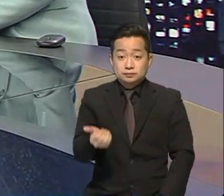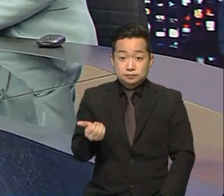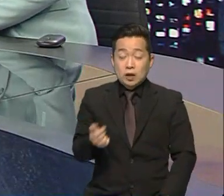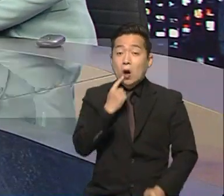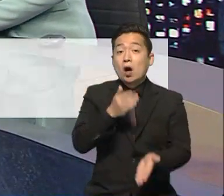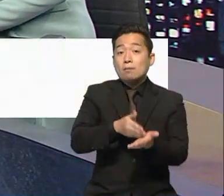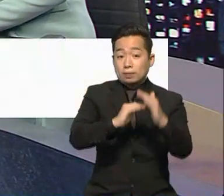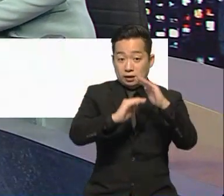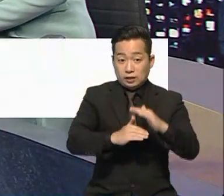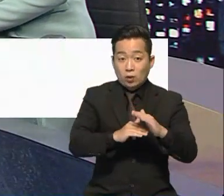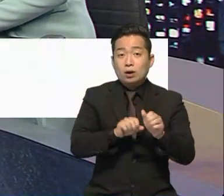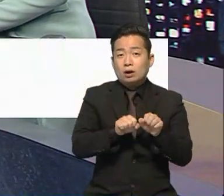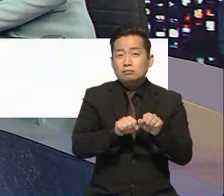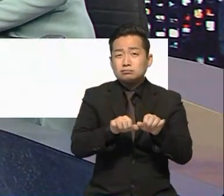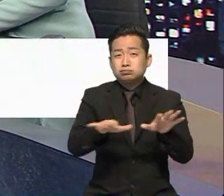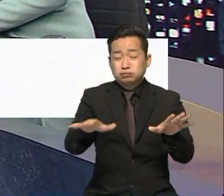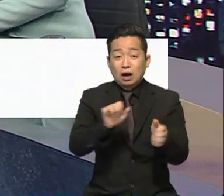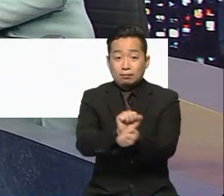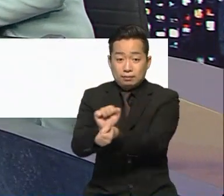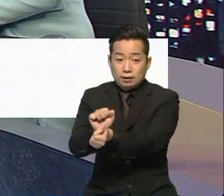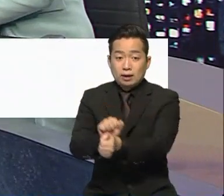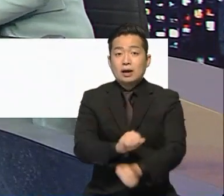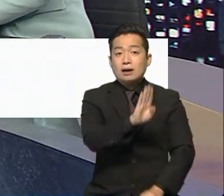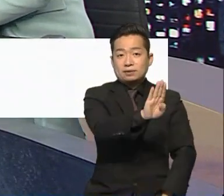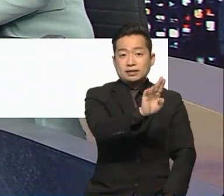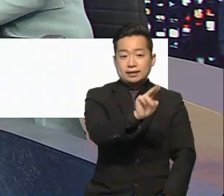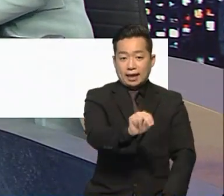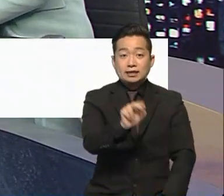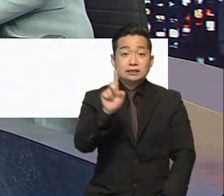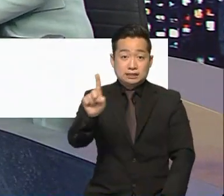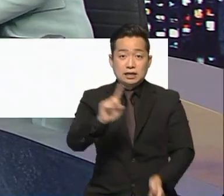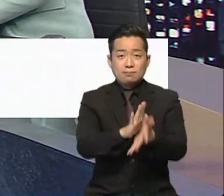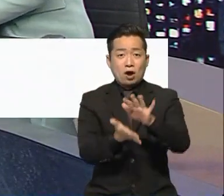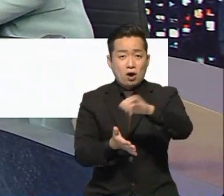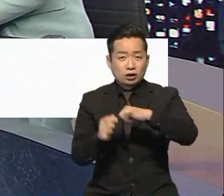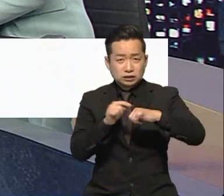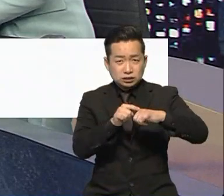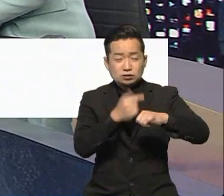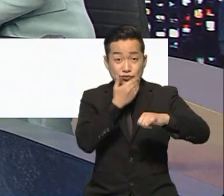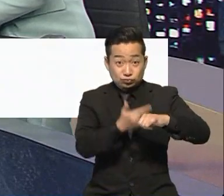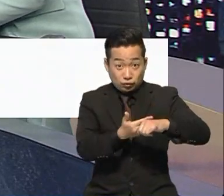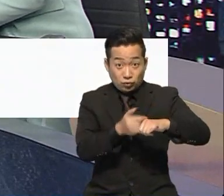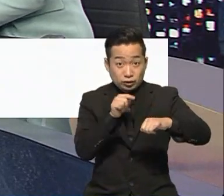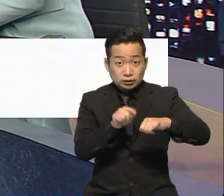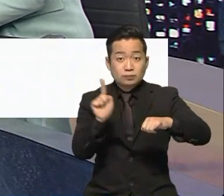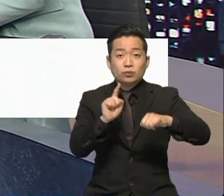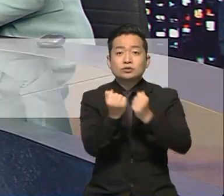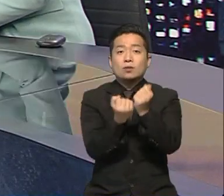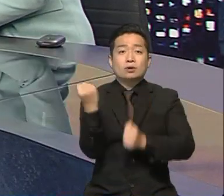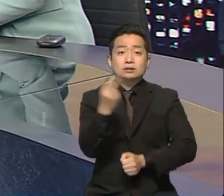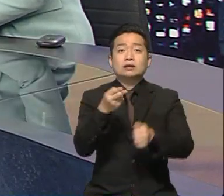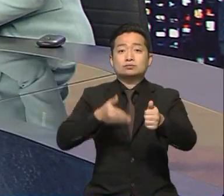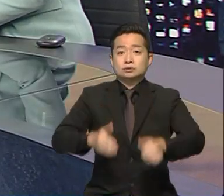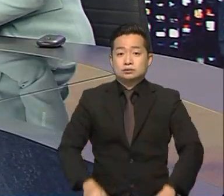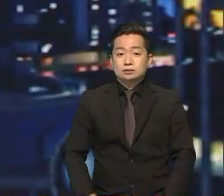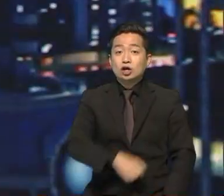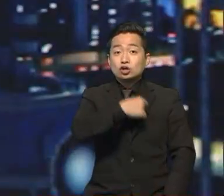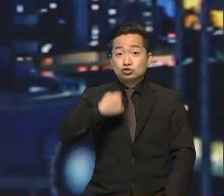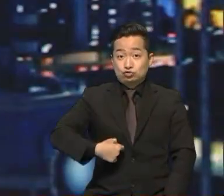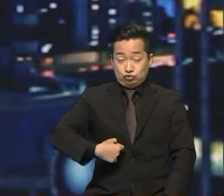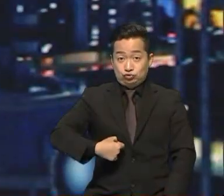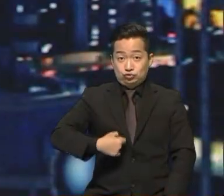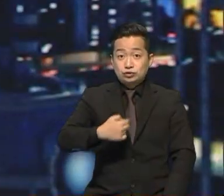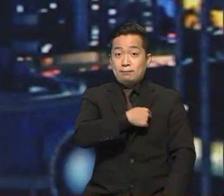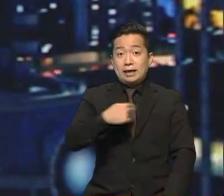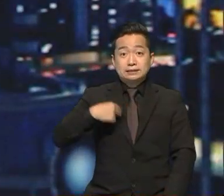리포트에서 전파력이 강하다는 BN1이라는 변이 추세가 중요하다고 했는데 이 부분도 설명해 주시죠. 네, 중국 베이징 대학이